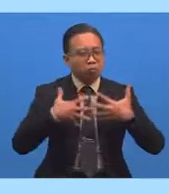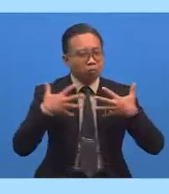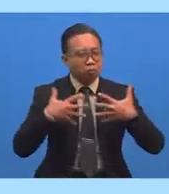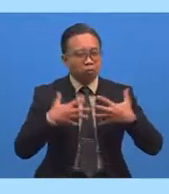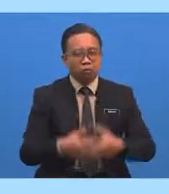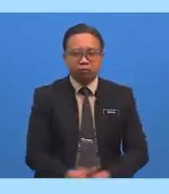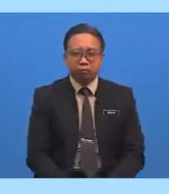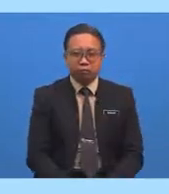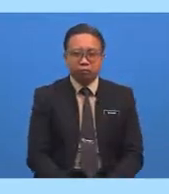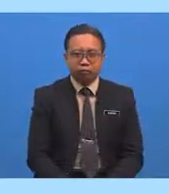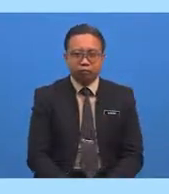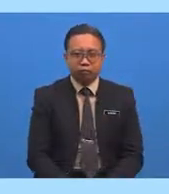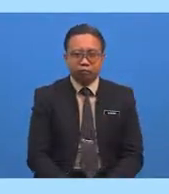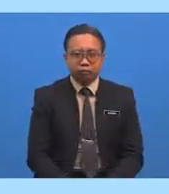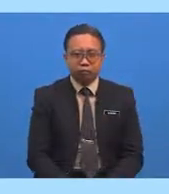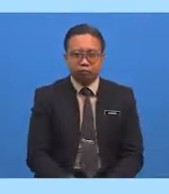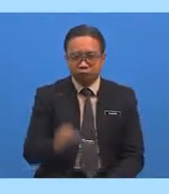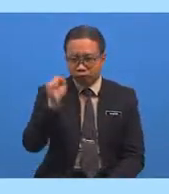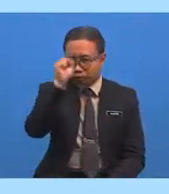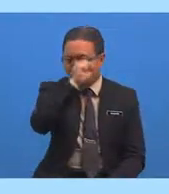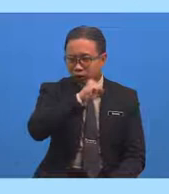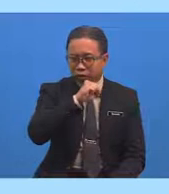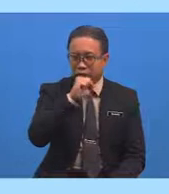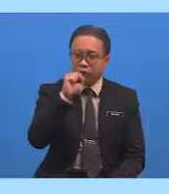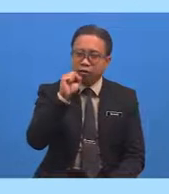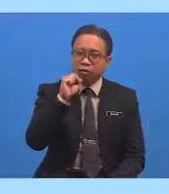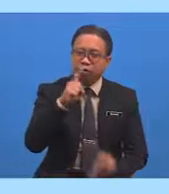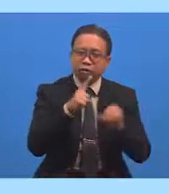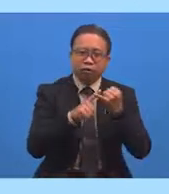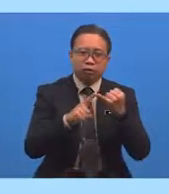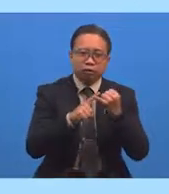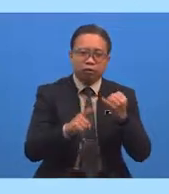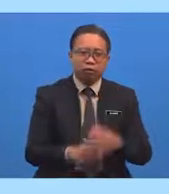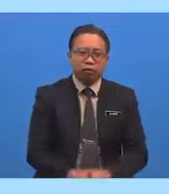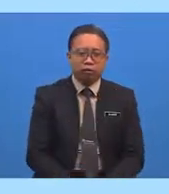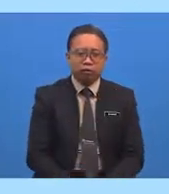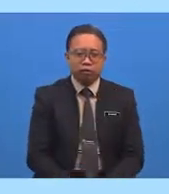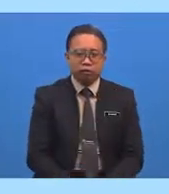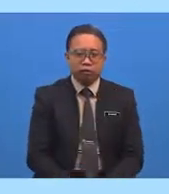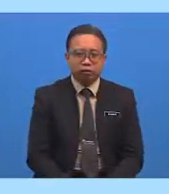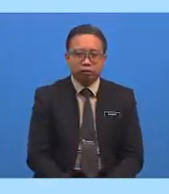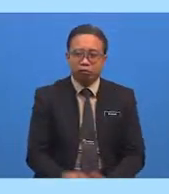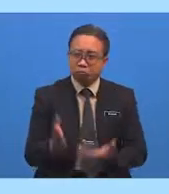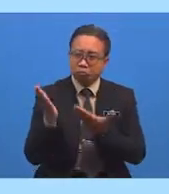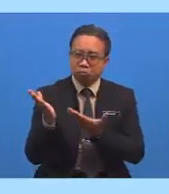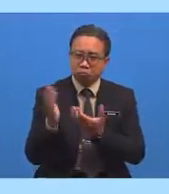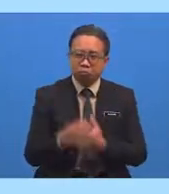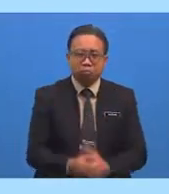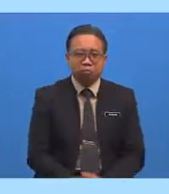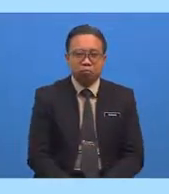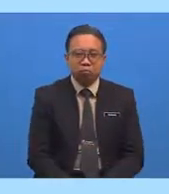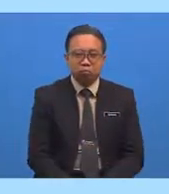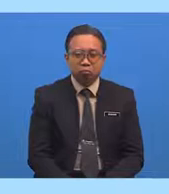Dan Sifat negatif yang terakhir Al-haramu Al